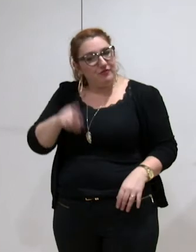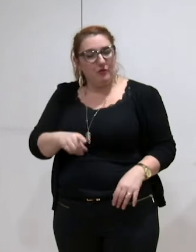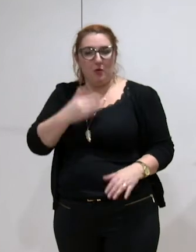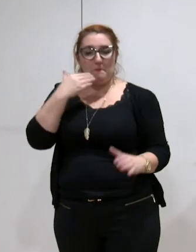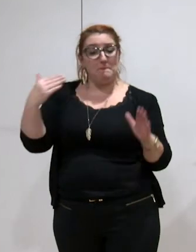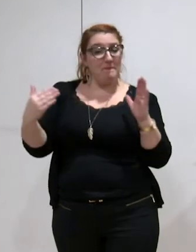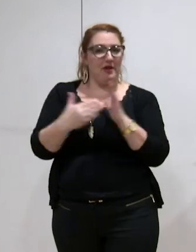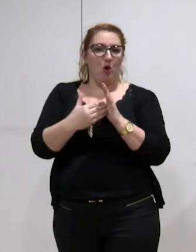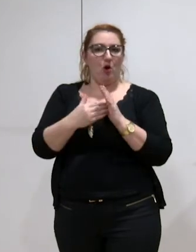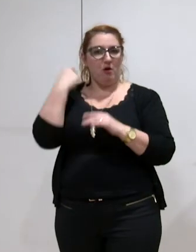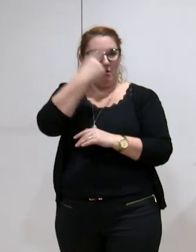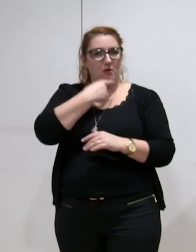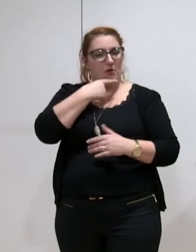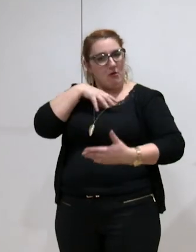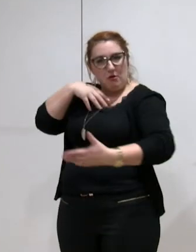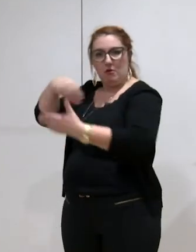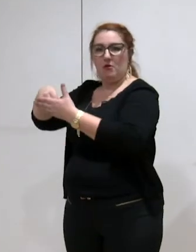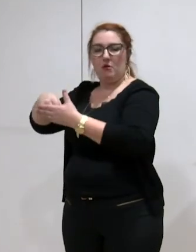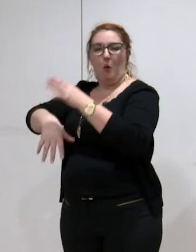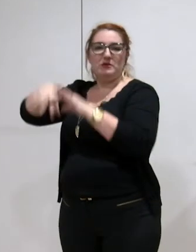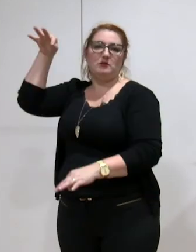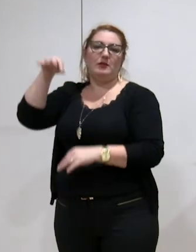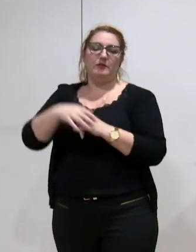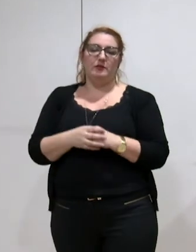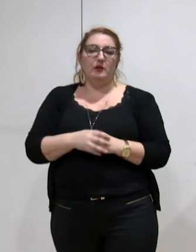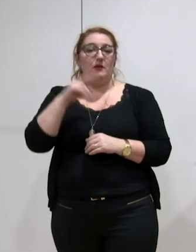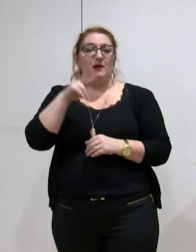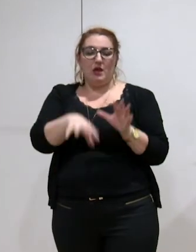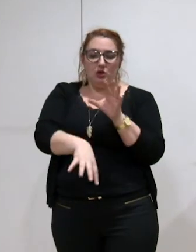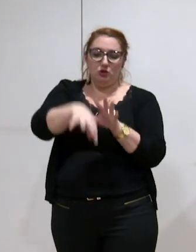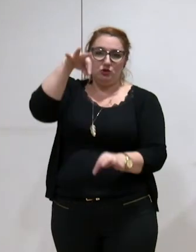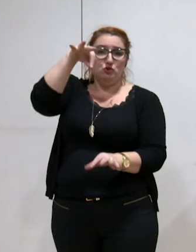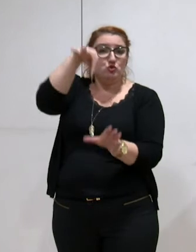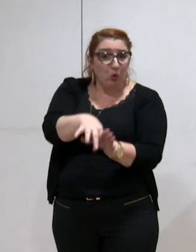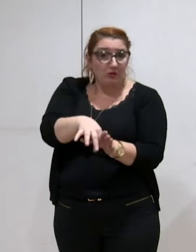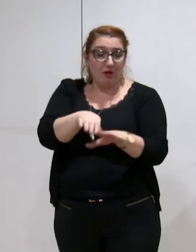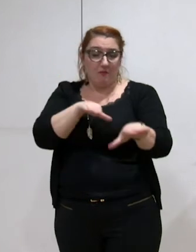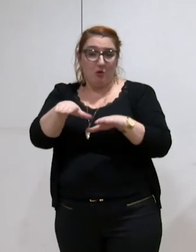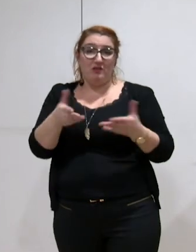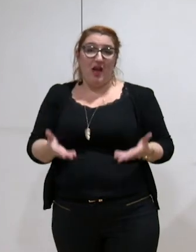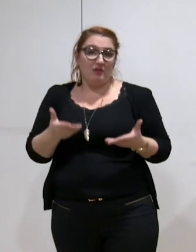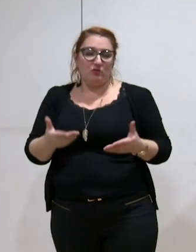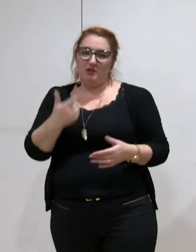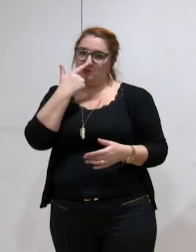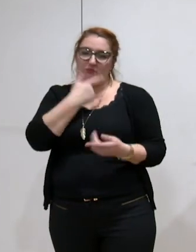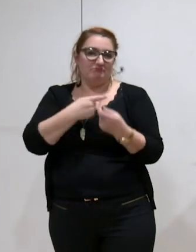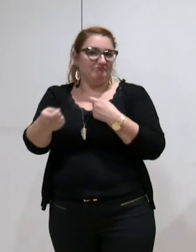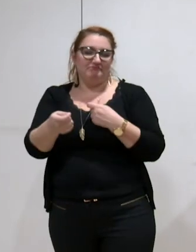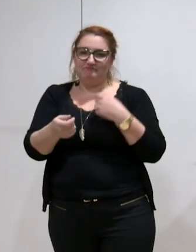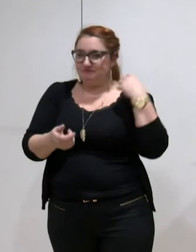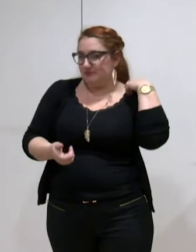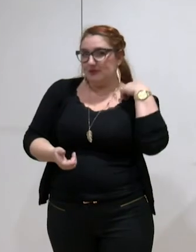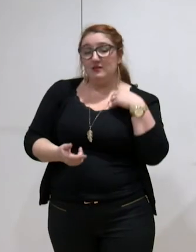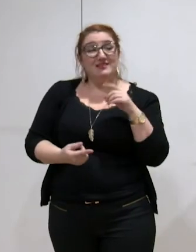représentativité. Le mode de scrutin actuel n'est pas à la hauteur d'une démocratie locale revivifiée dont notre monde